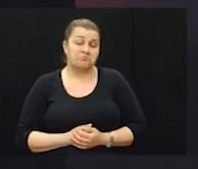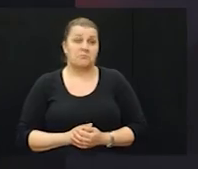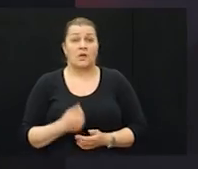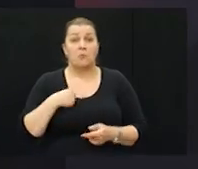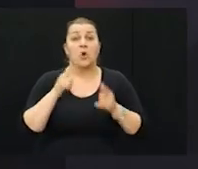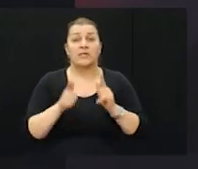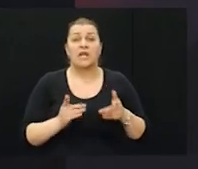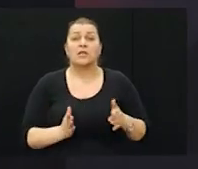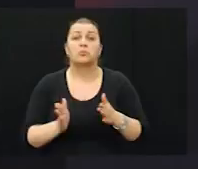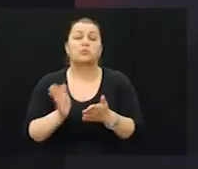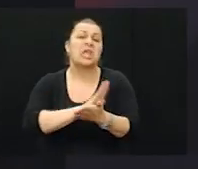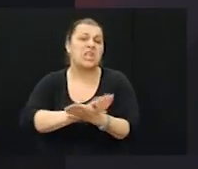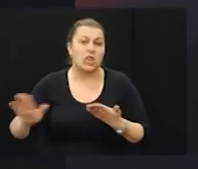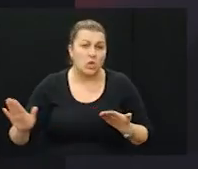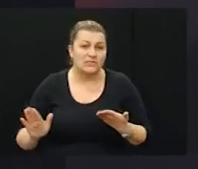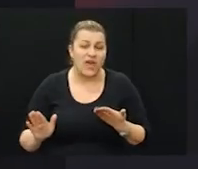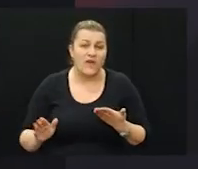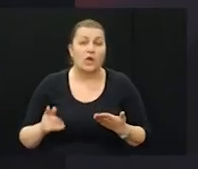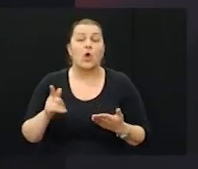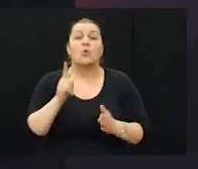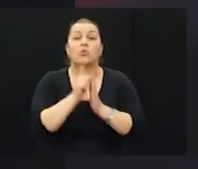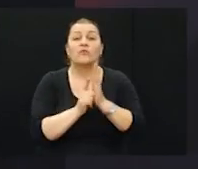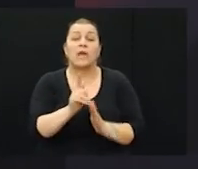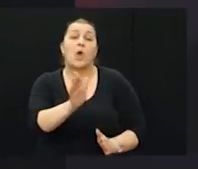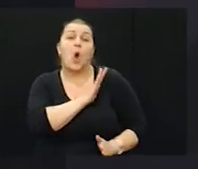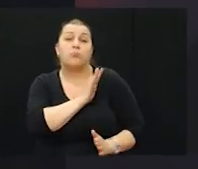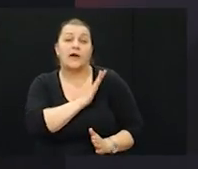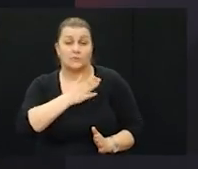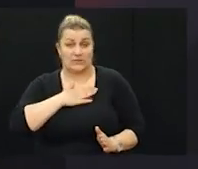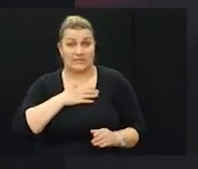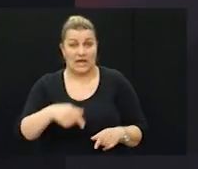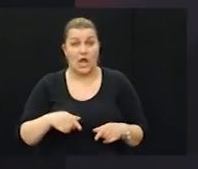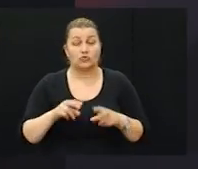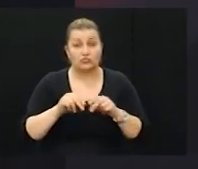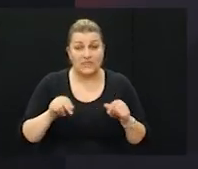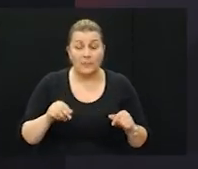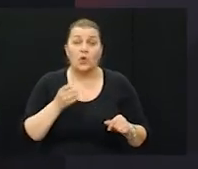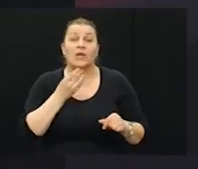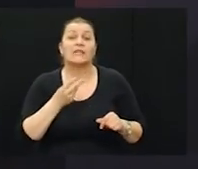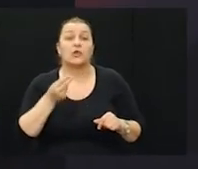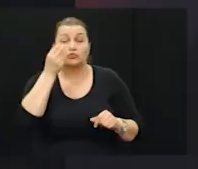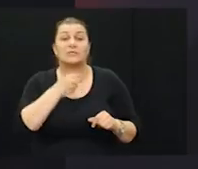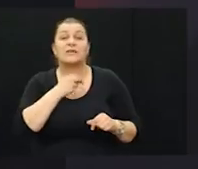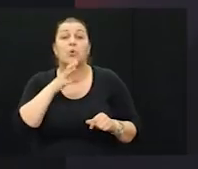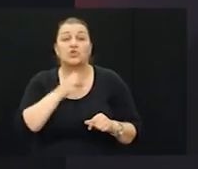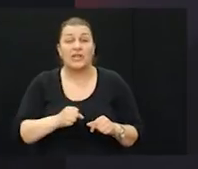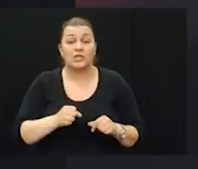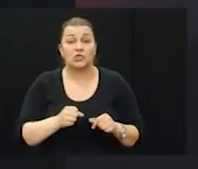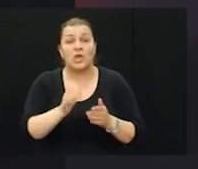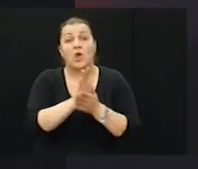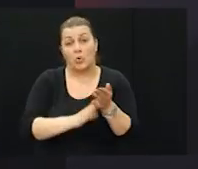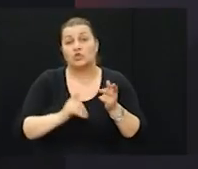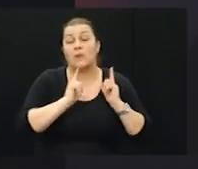vrlo jednostavan. Dakle, u vrijeme opasnosti za našu zemlju kada su srbo-četničke horde počele